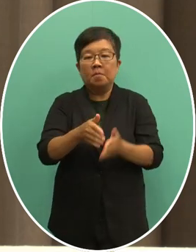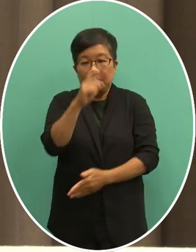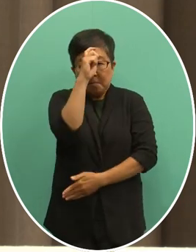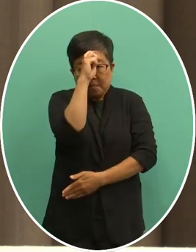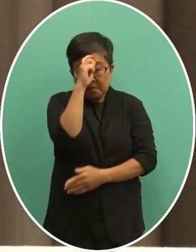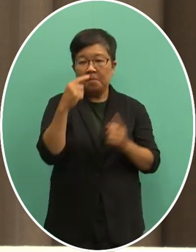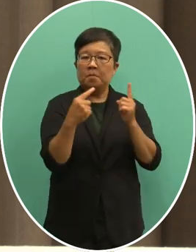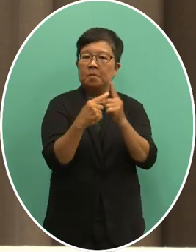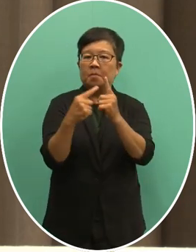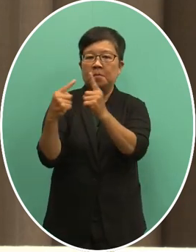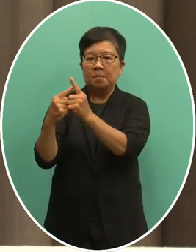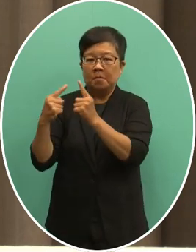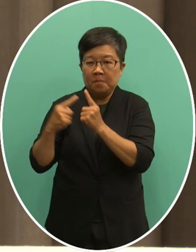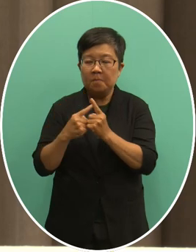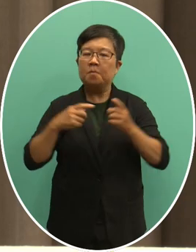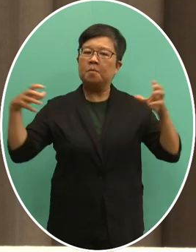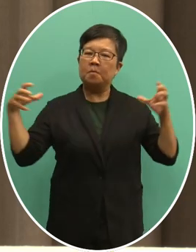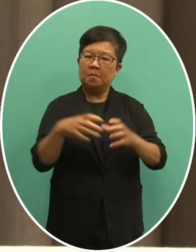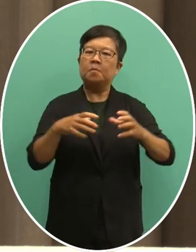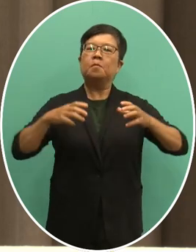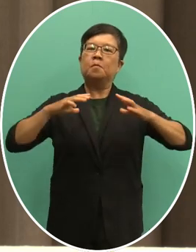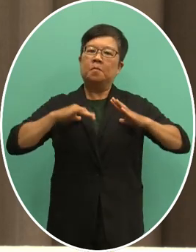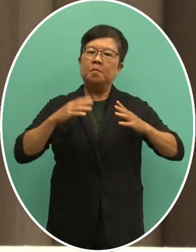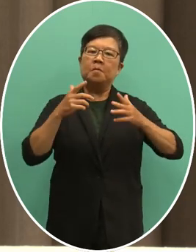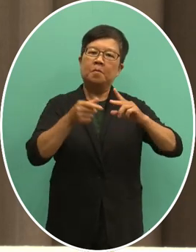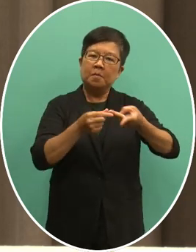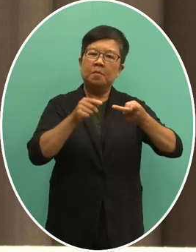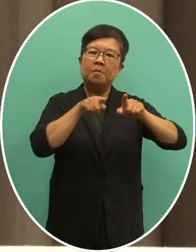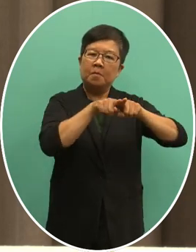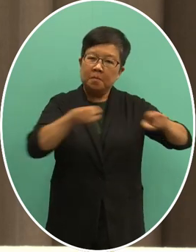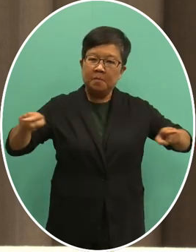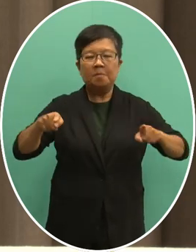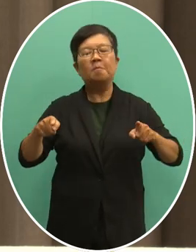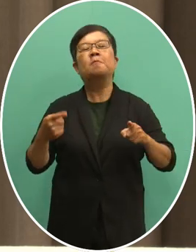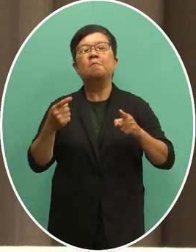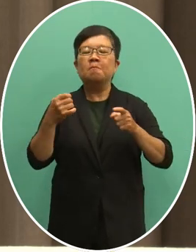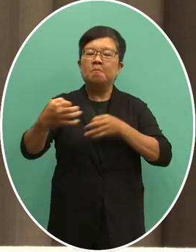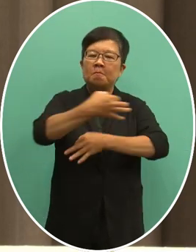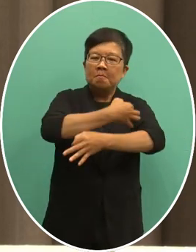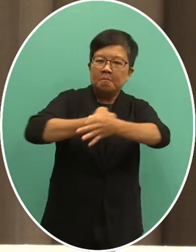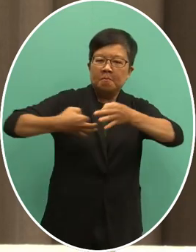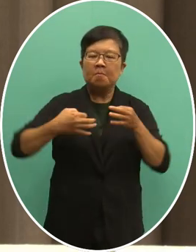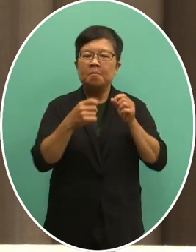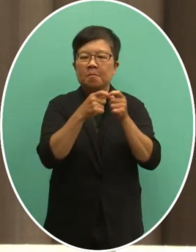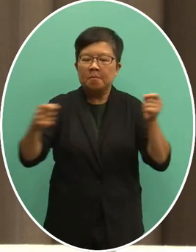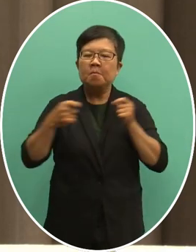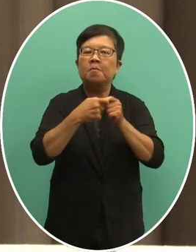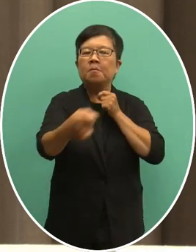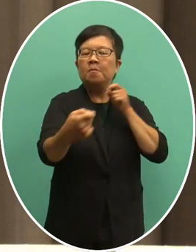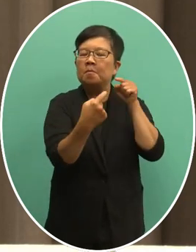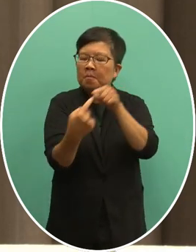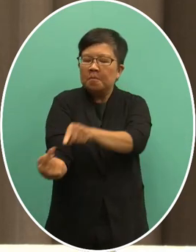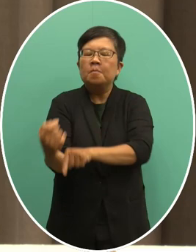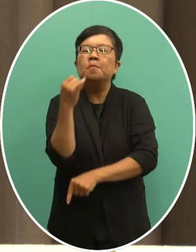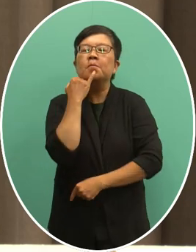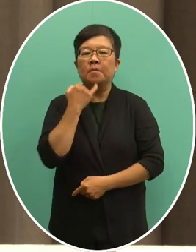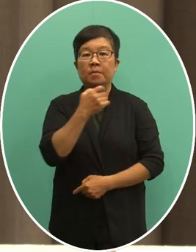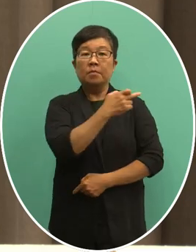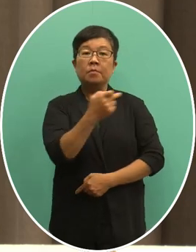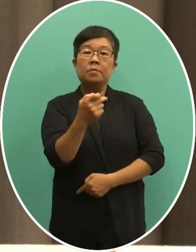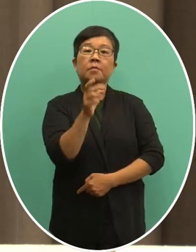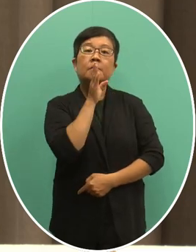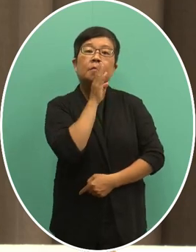人人共享和平繁荣进步及永续那英文是这么说